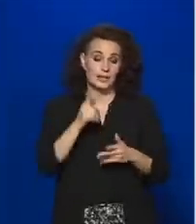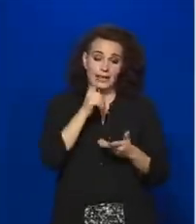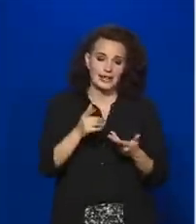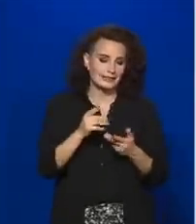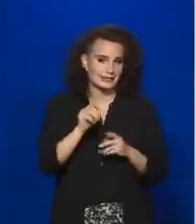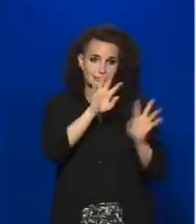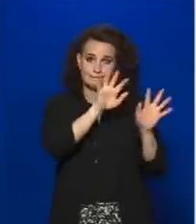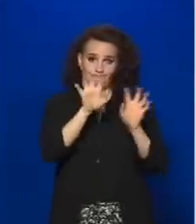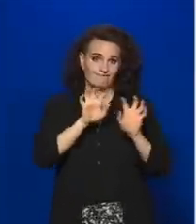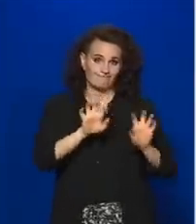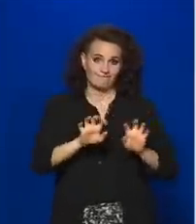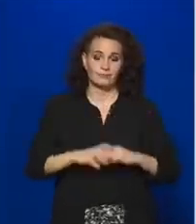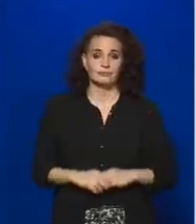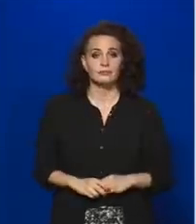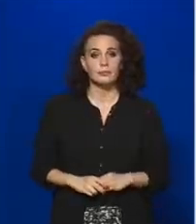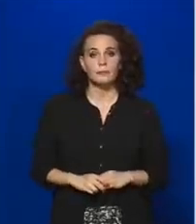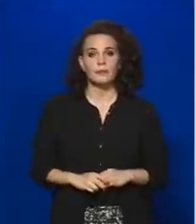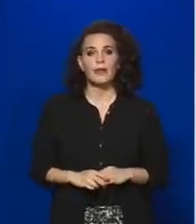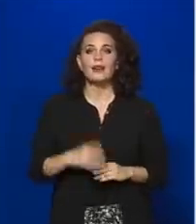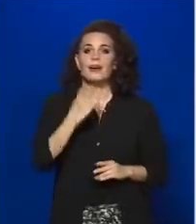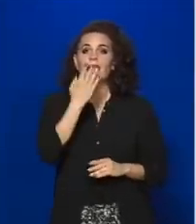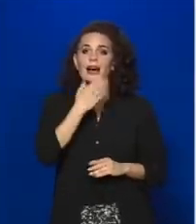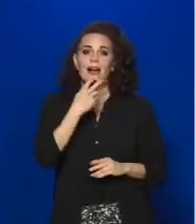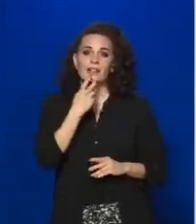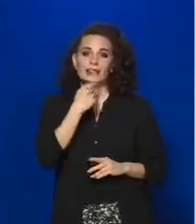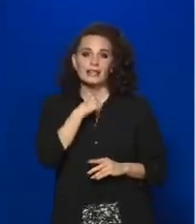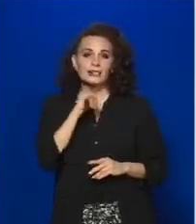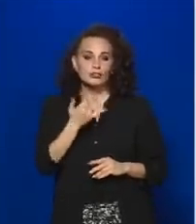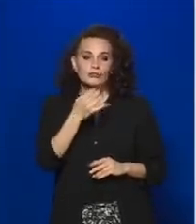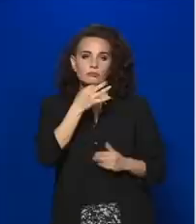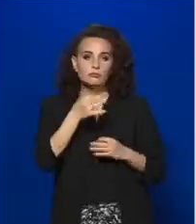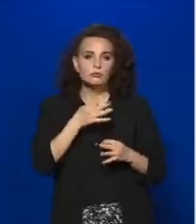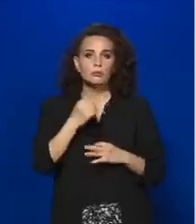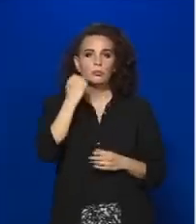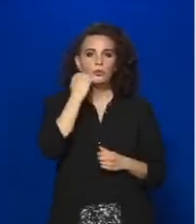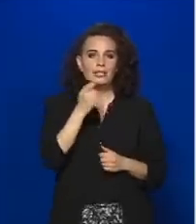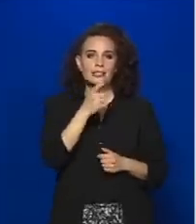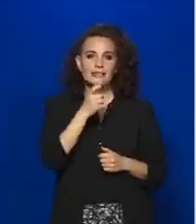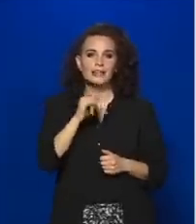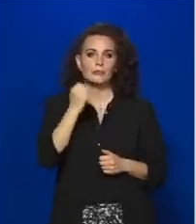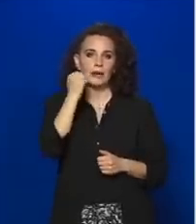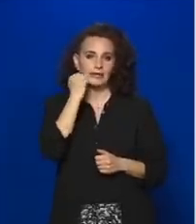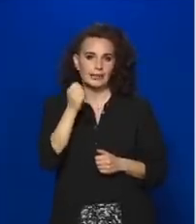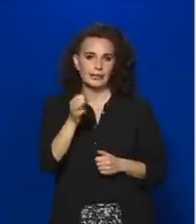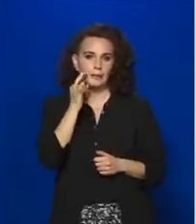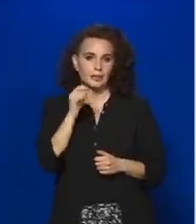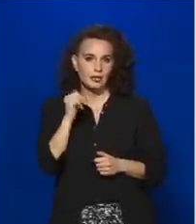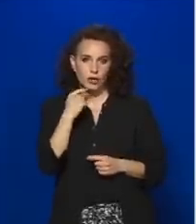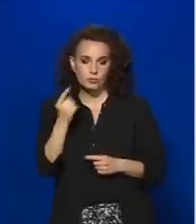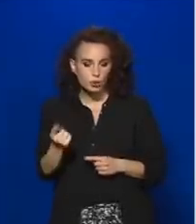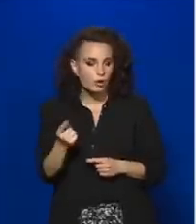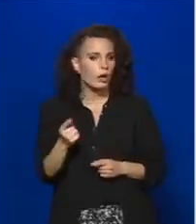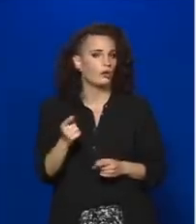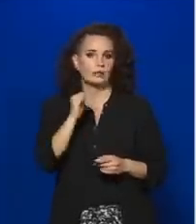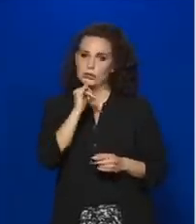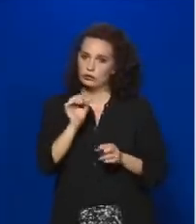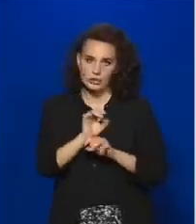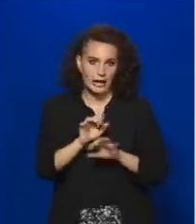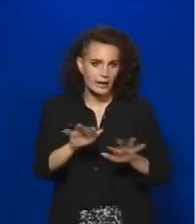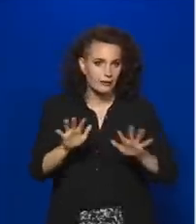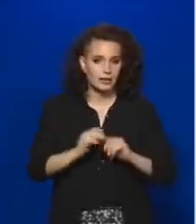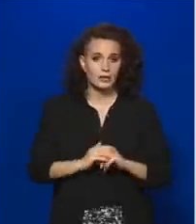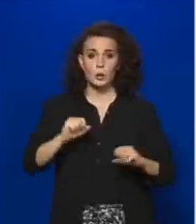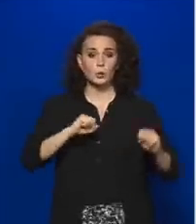Többen kérdezik többek között a HVG. Müller, Cecília és Merkeli Béla is arról beszélt, már nincs járvány. Ennek fenyeben a kormány